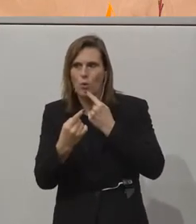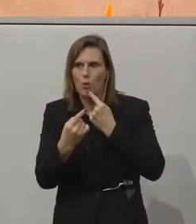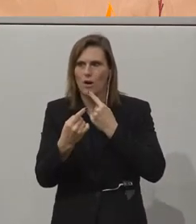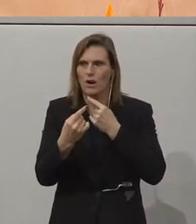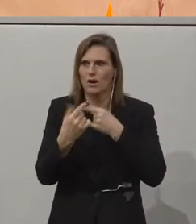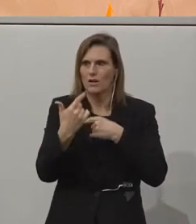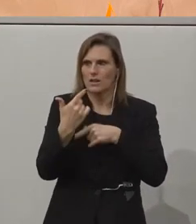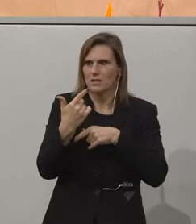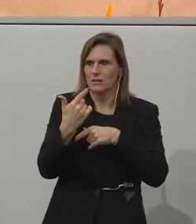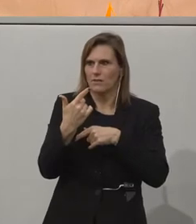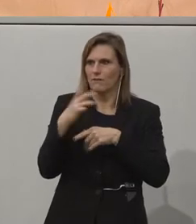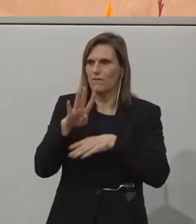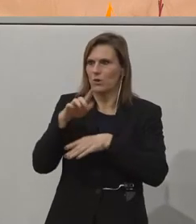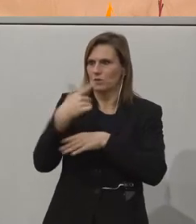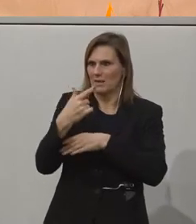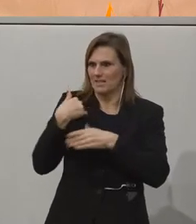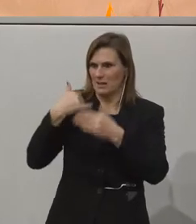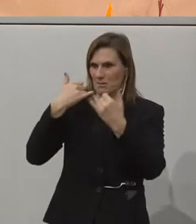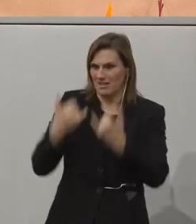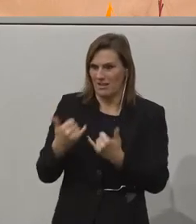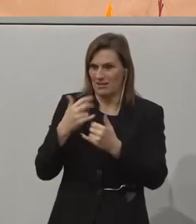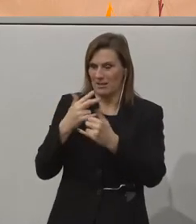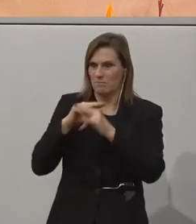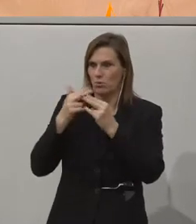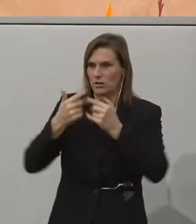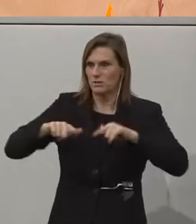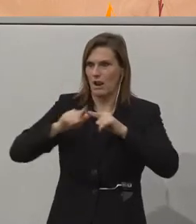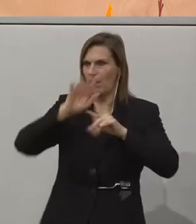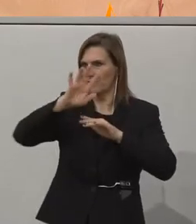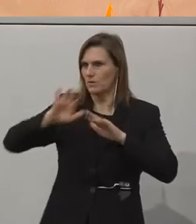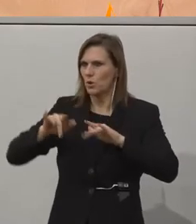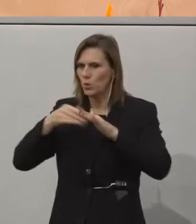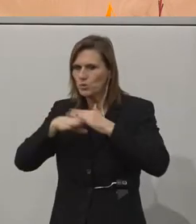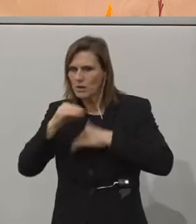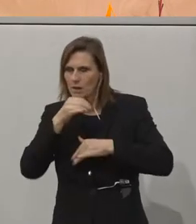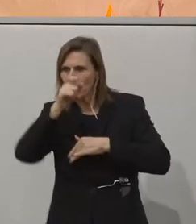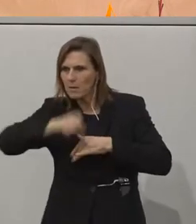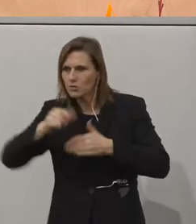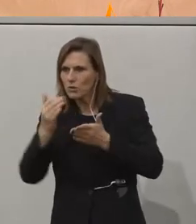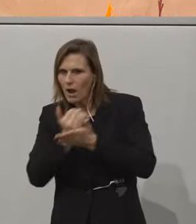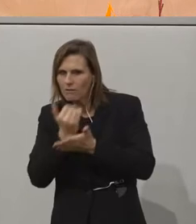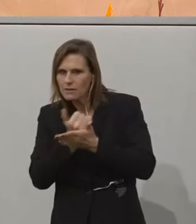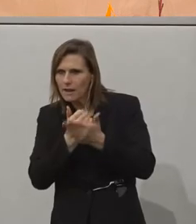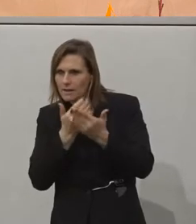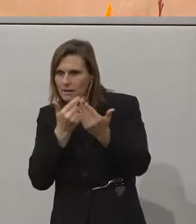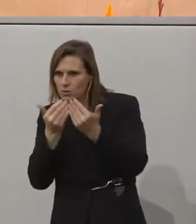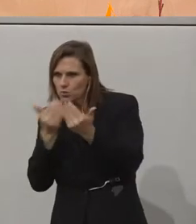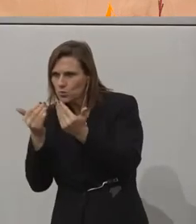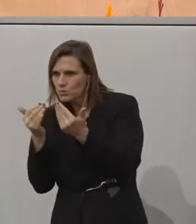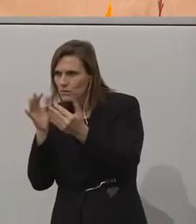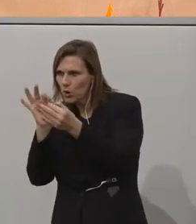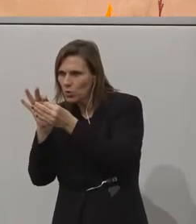allen Bundesländern und bringen Unternehmerinnen, Unternehmer, Personalvertreter zusammen mit